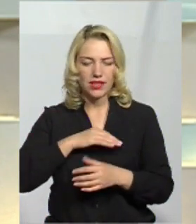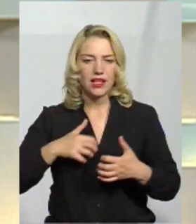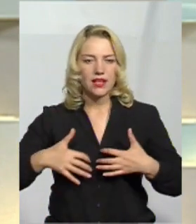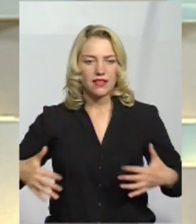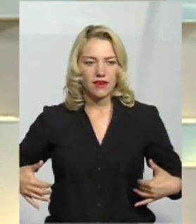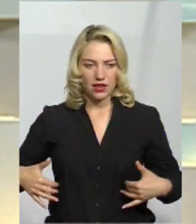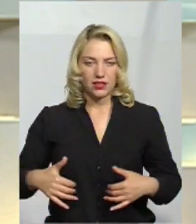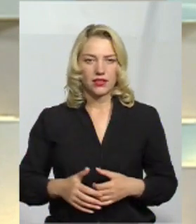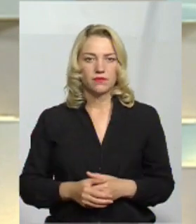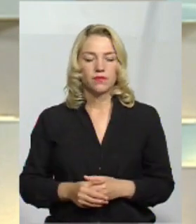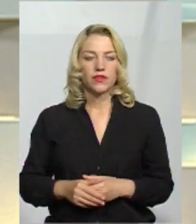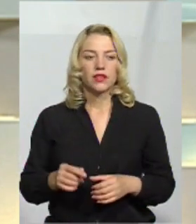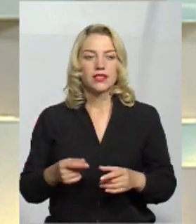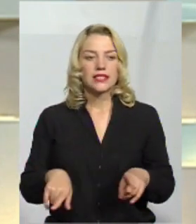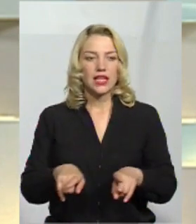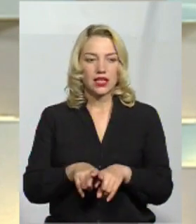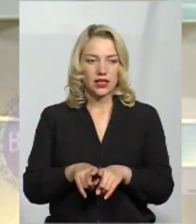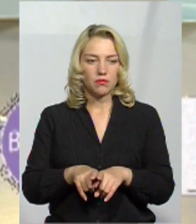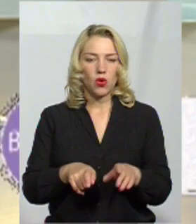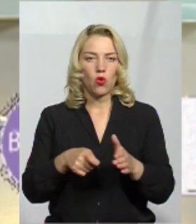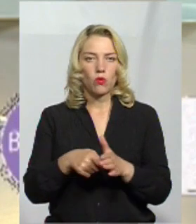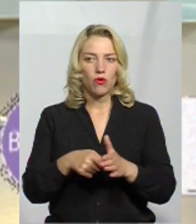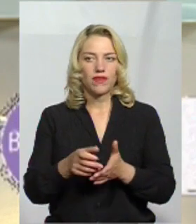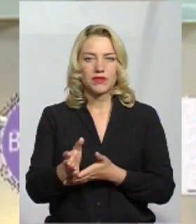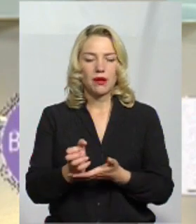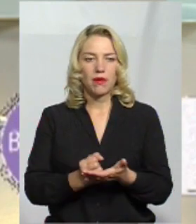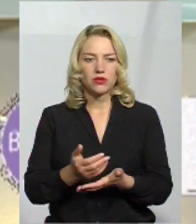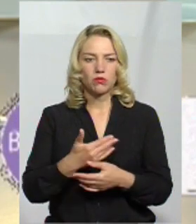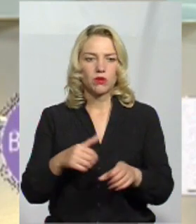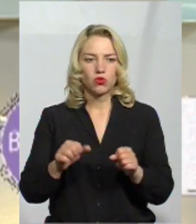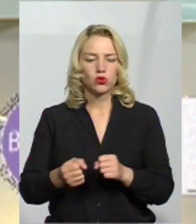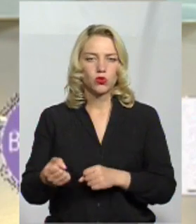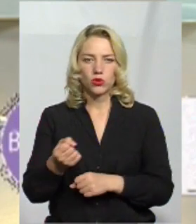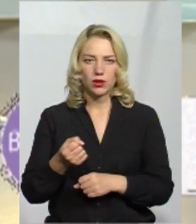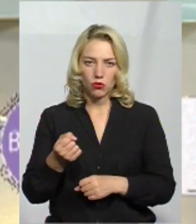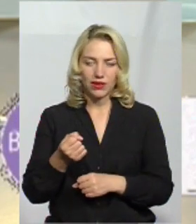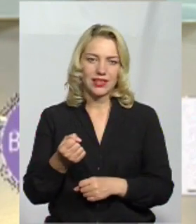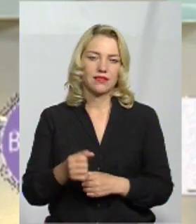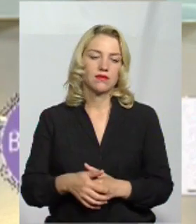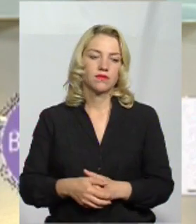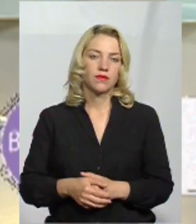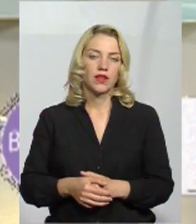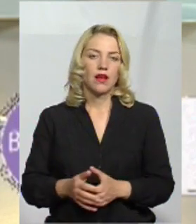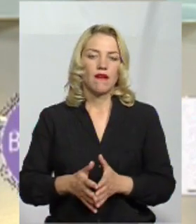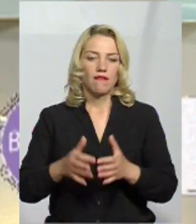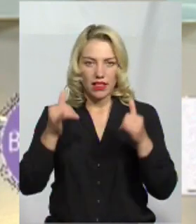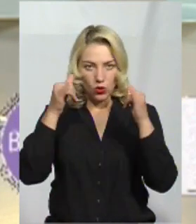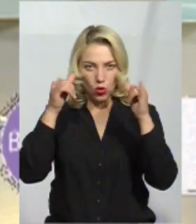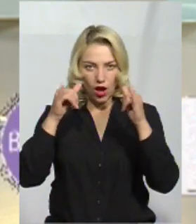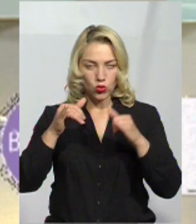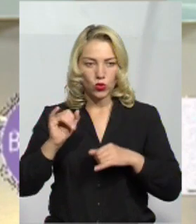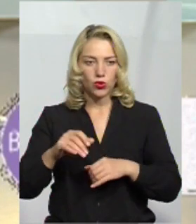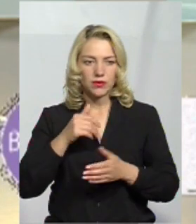безпосередньо. Тобто, з таким кормовим запасом ми можемо отримувати безпосередньо велику рогату